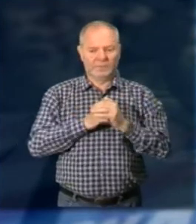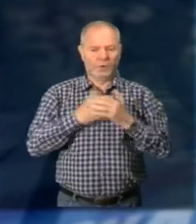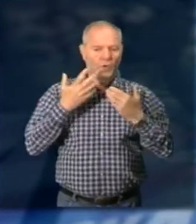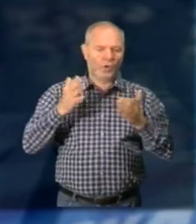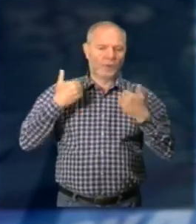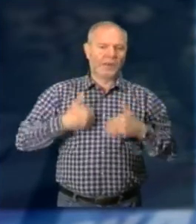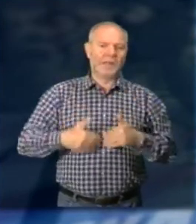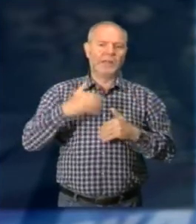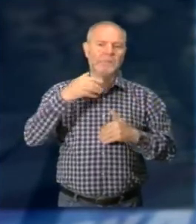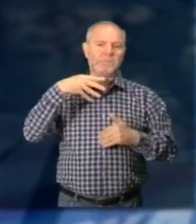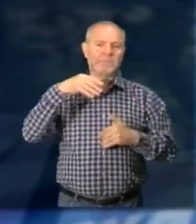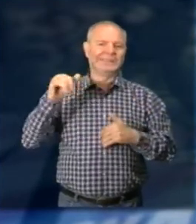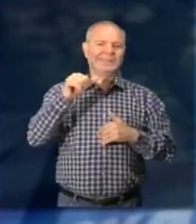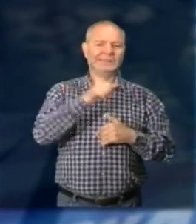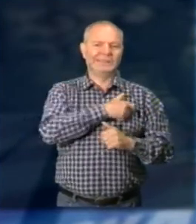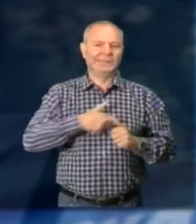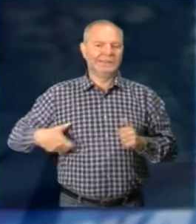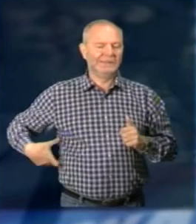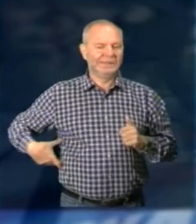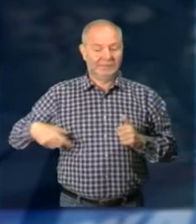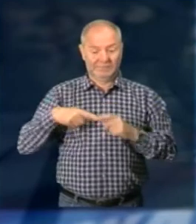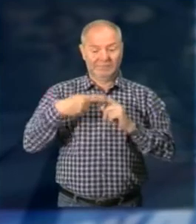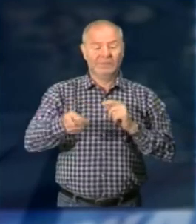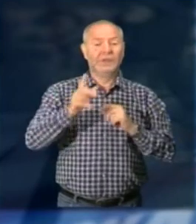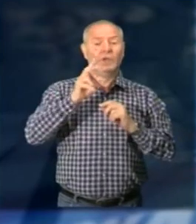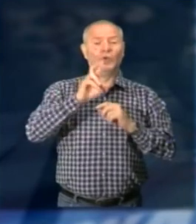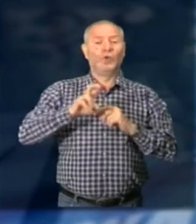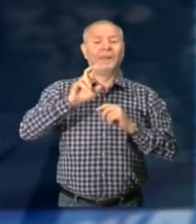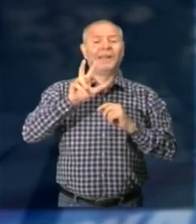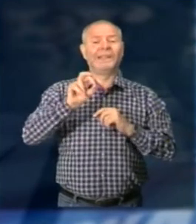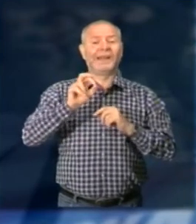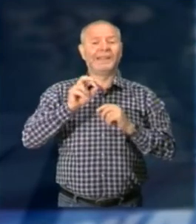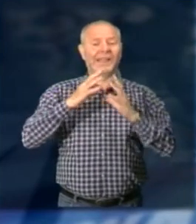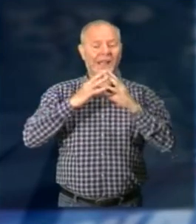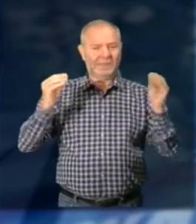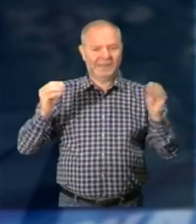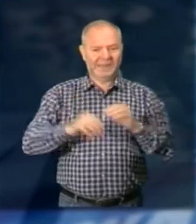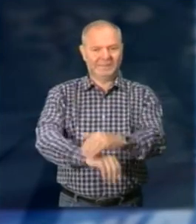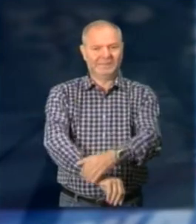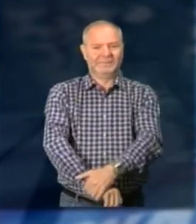noto comico Angelo Pintus In programma domenica 30 aprile con inizio alle 21